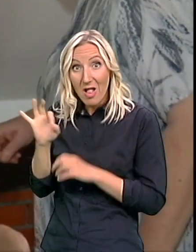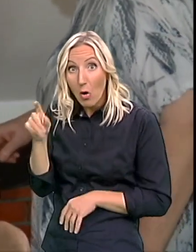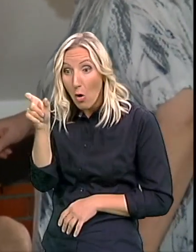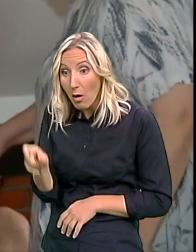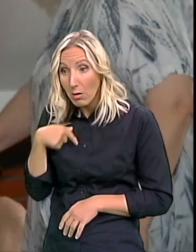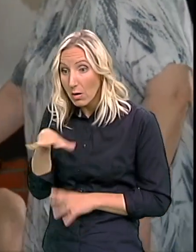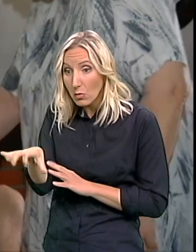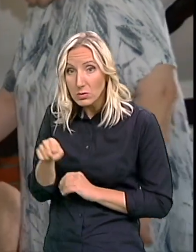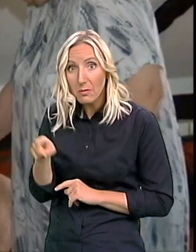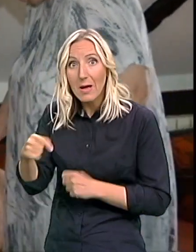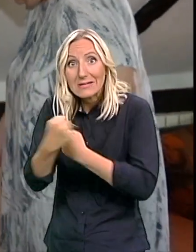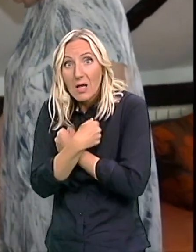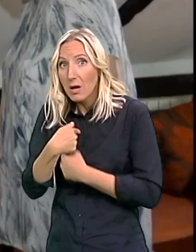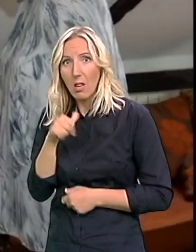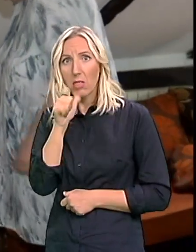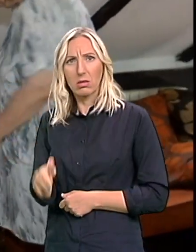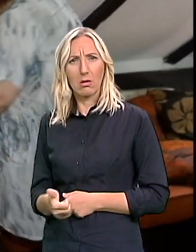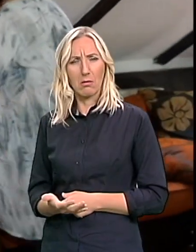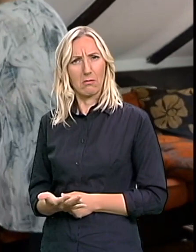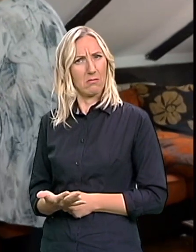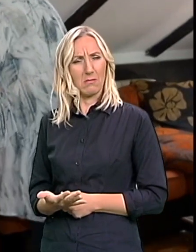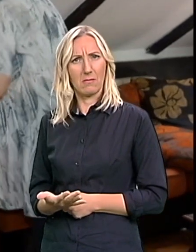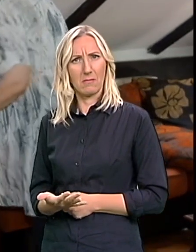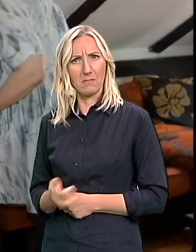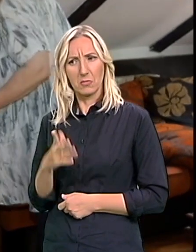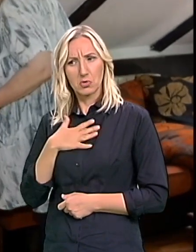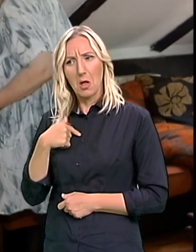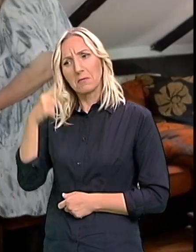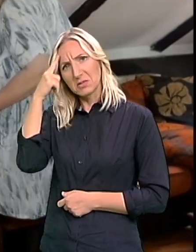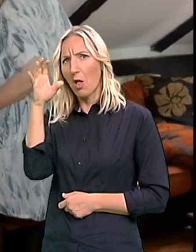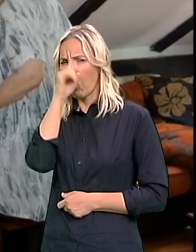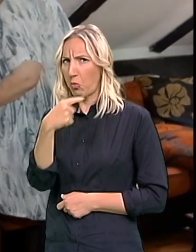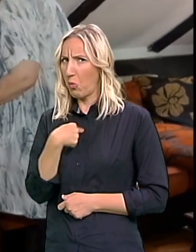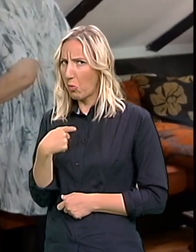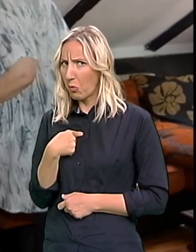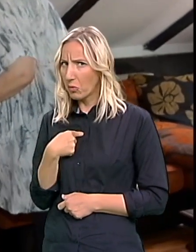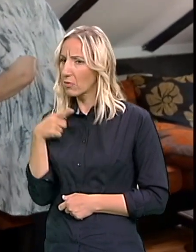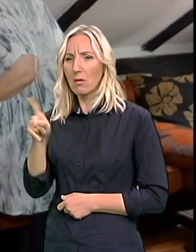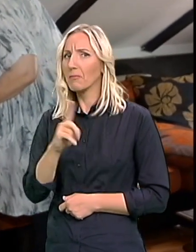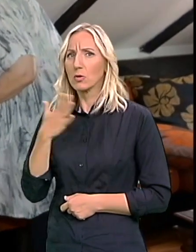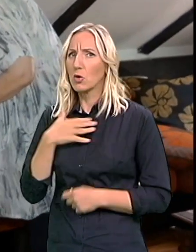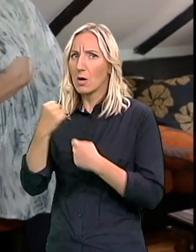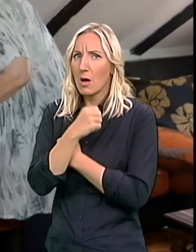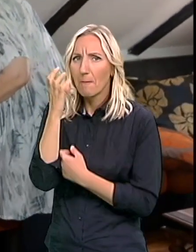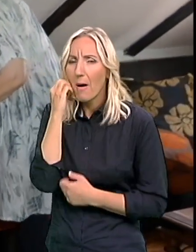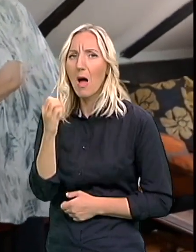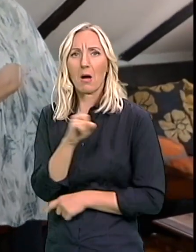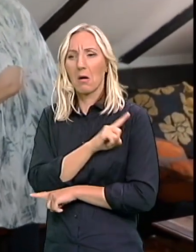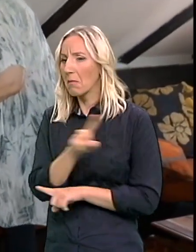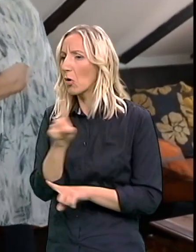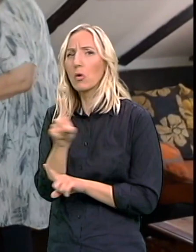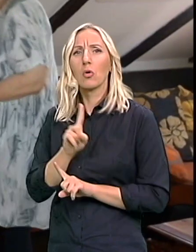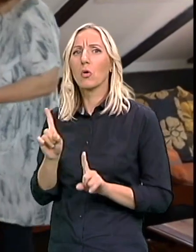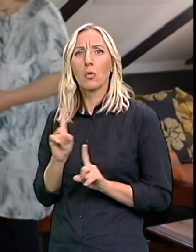On nije žele da ga ja zagrliju Ja sam mislila da on ljut na mene Međutim ne, on nije hteo ni bak On nije hteo